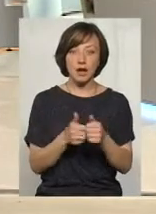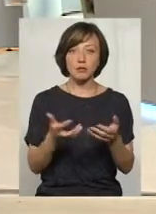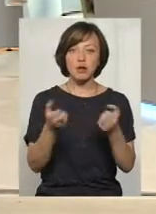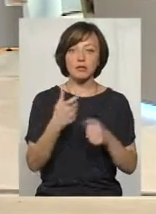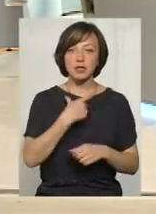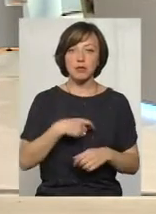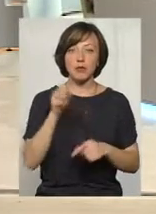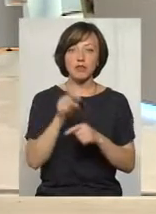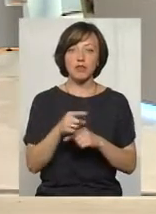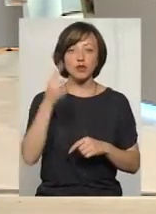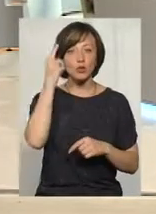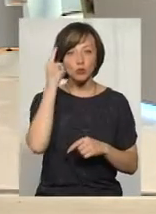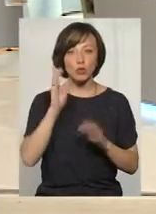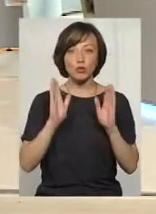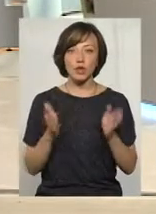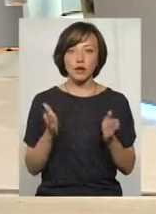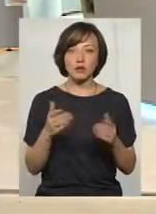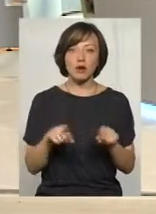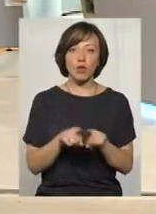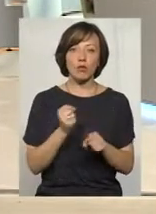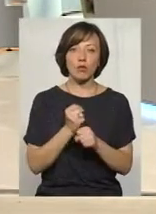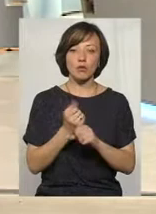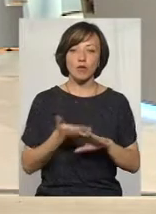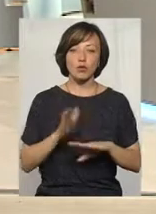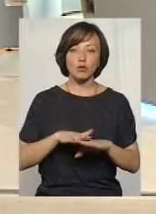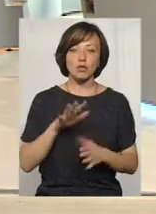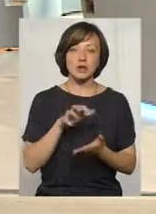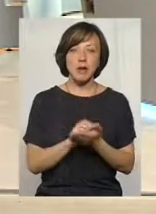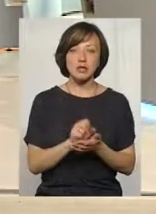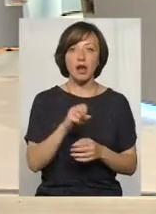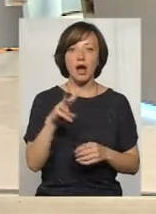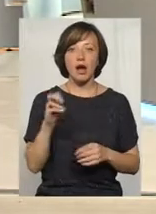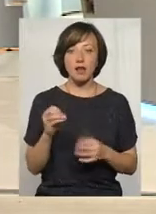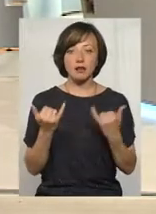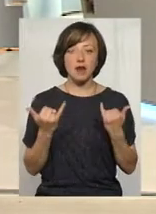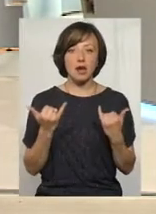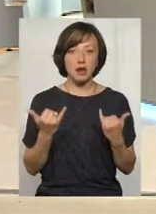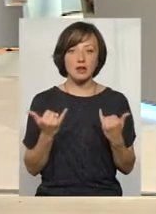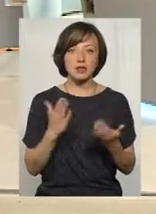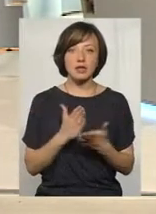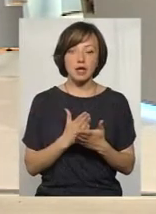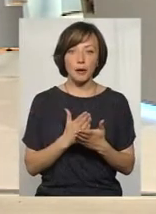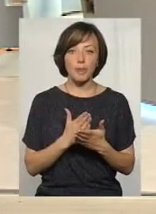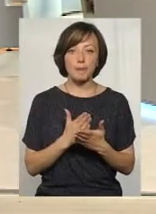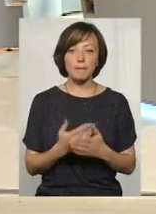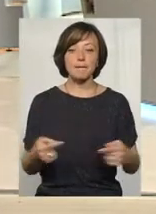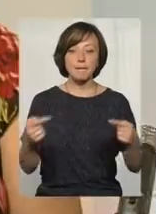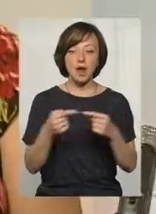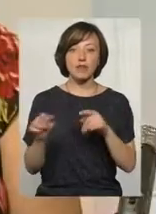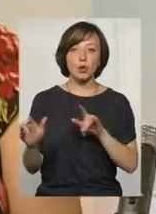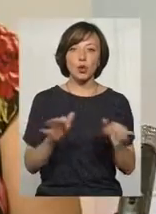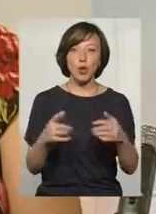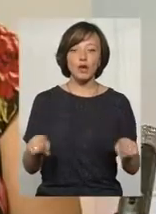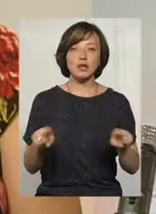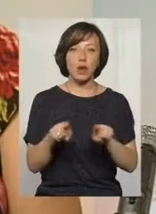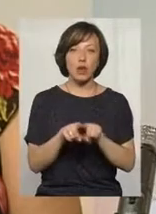повноваження, і, думаю, будемо такою роботою важкою займатися. Але вже і наразі, знаєте, є якісь певні кроки, які ми